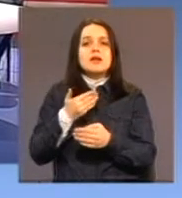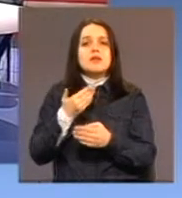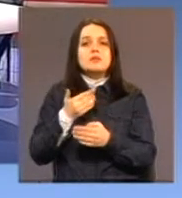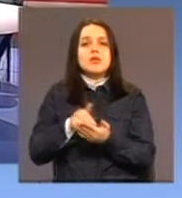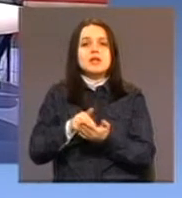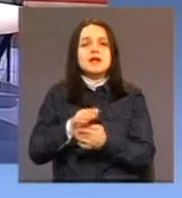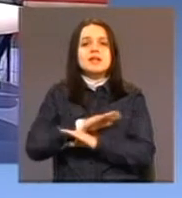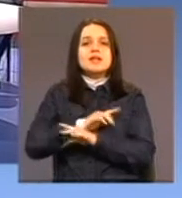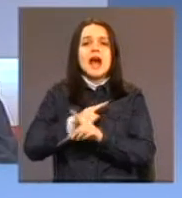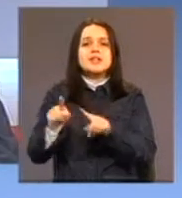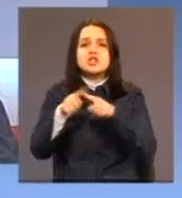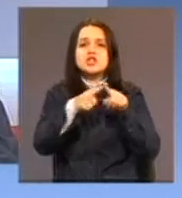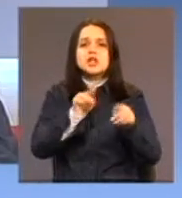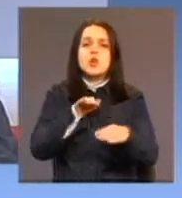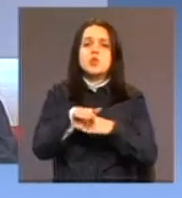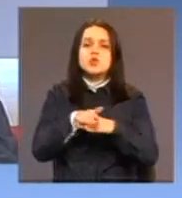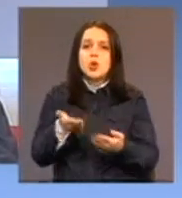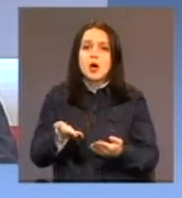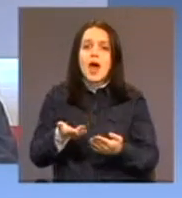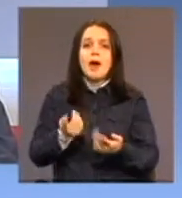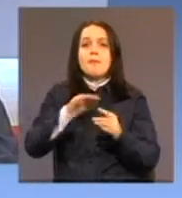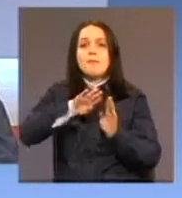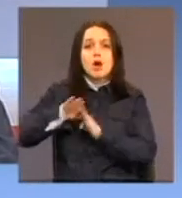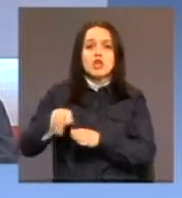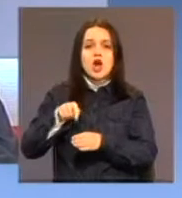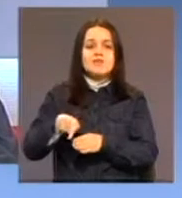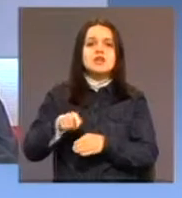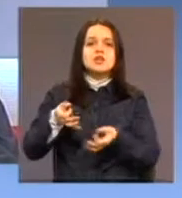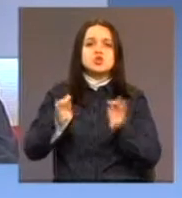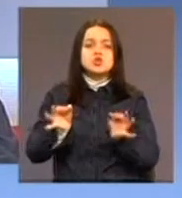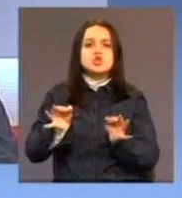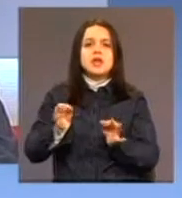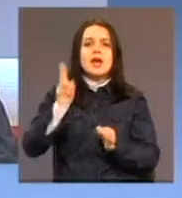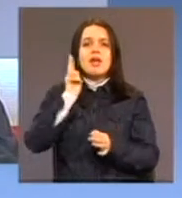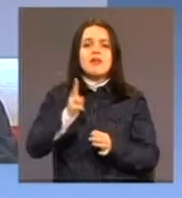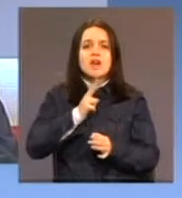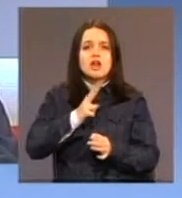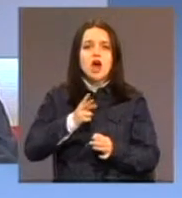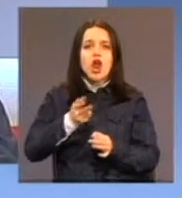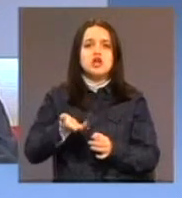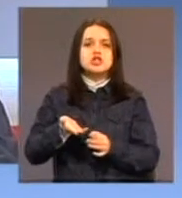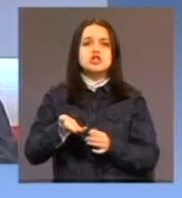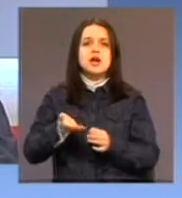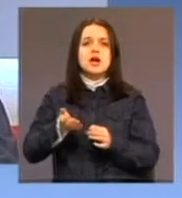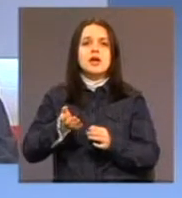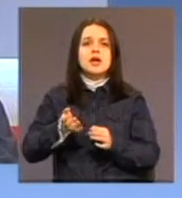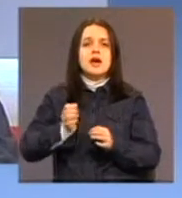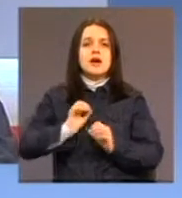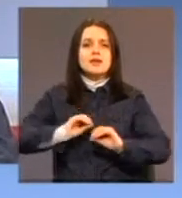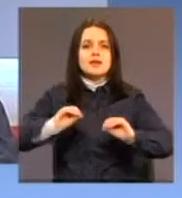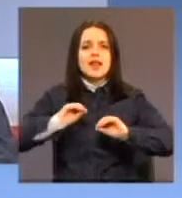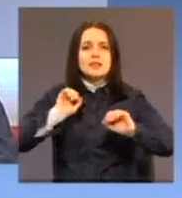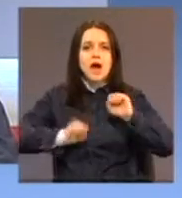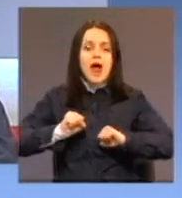Što znači, dakle, da pored ovih stručnih defektoloških tretmana, svakako, ukoliko se